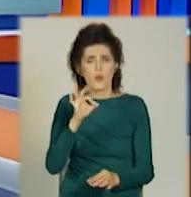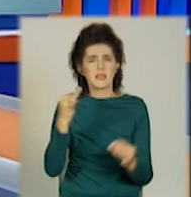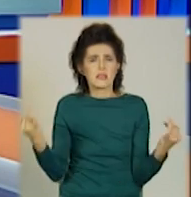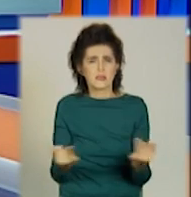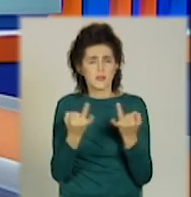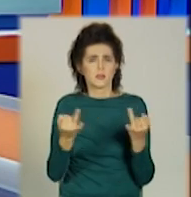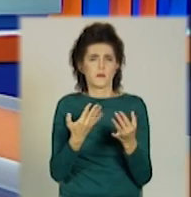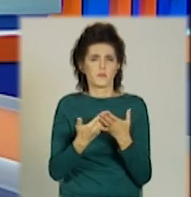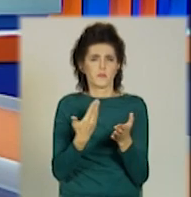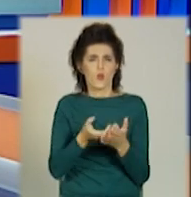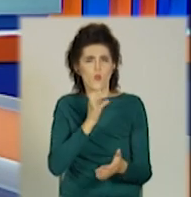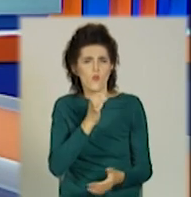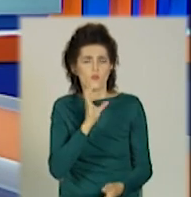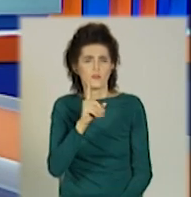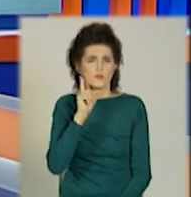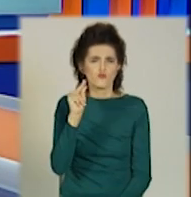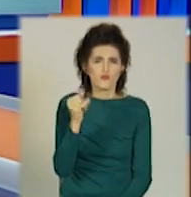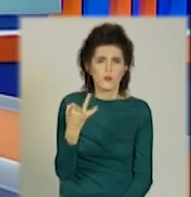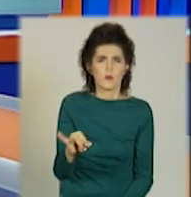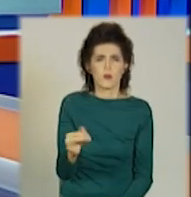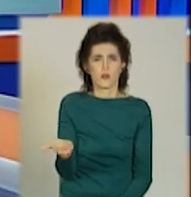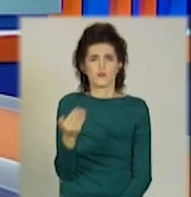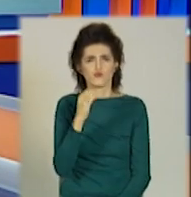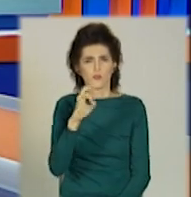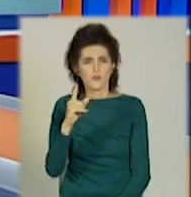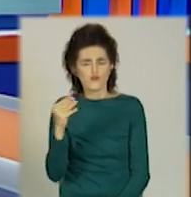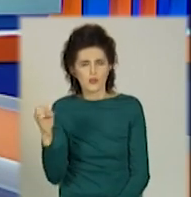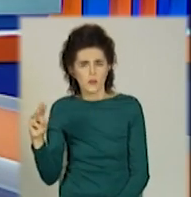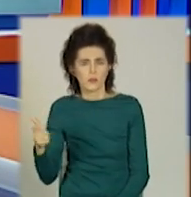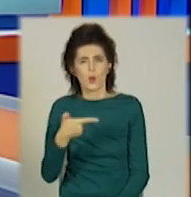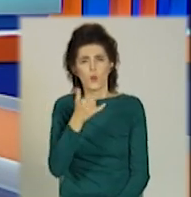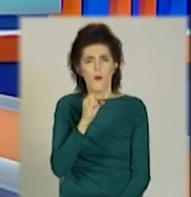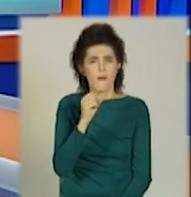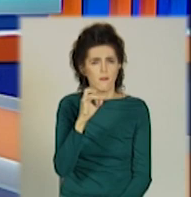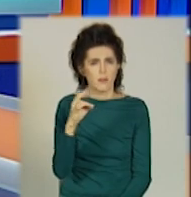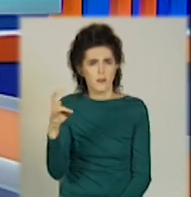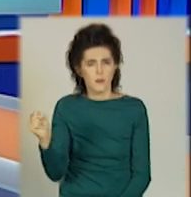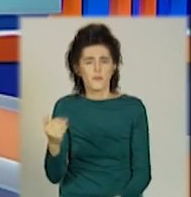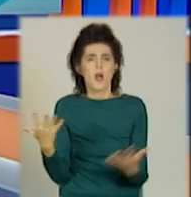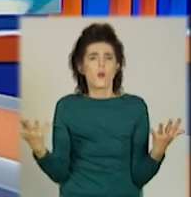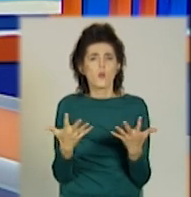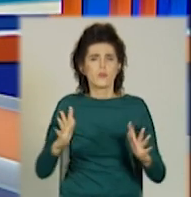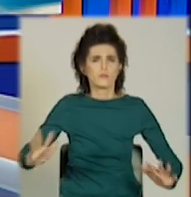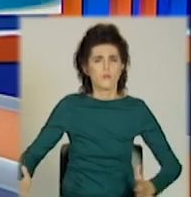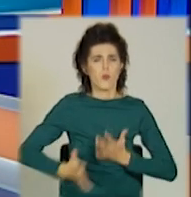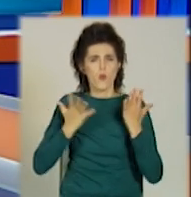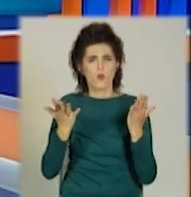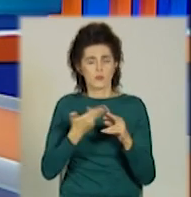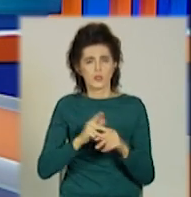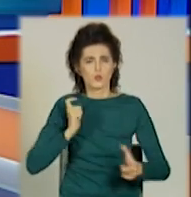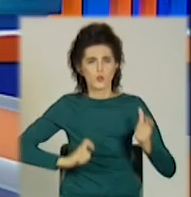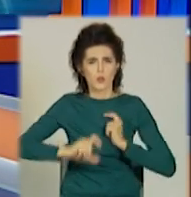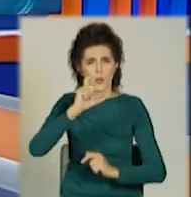енергетики – кава, зелений чай, жінченя або гуарана. Які стимулятори вживають маріупольські студенти, знає